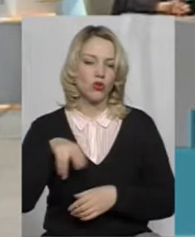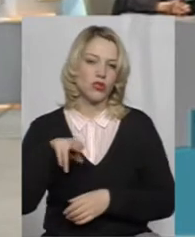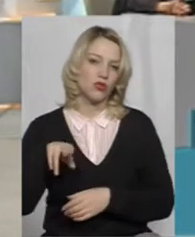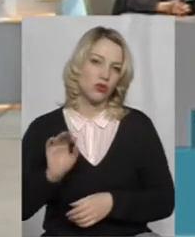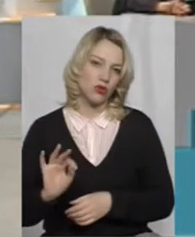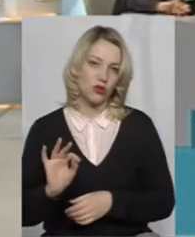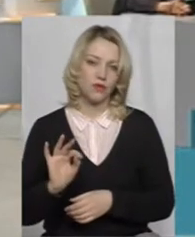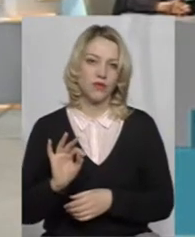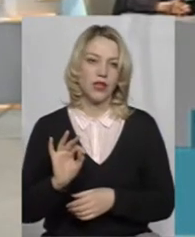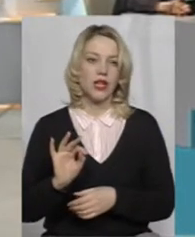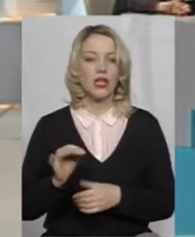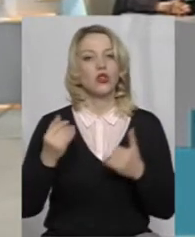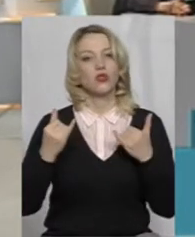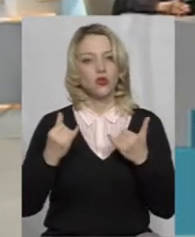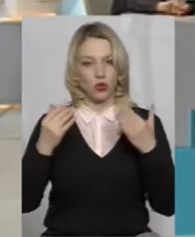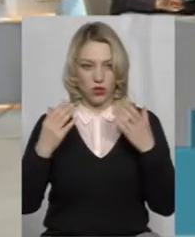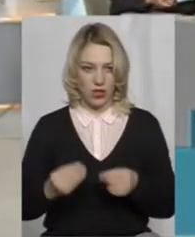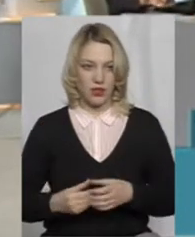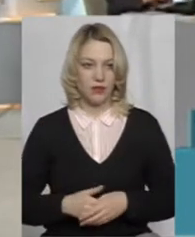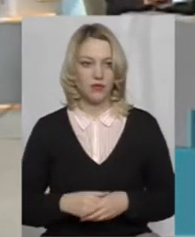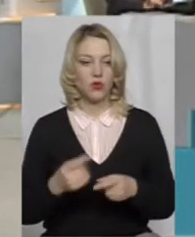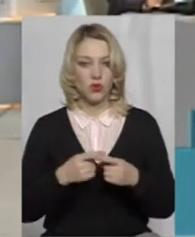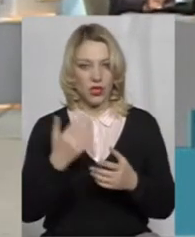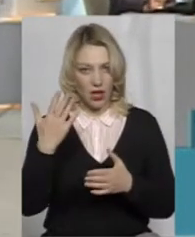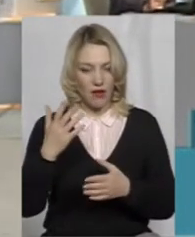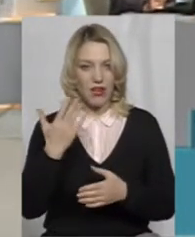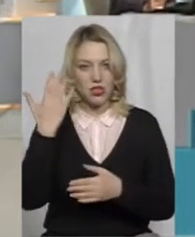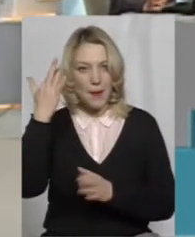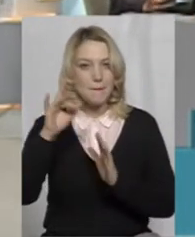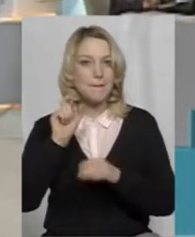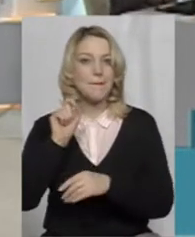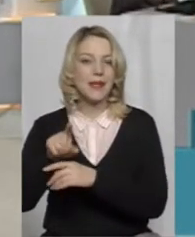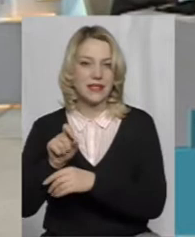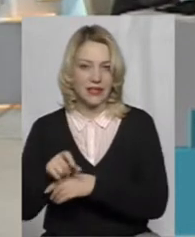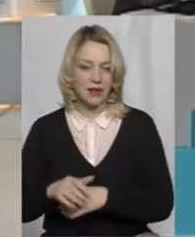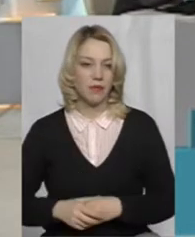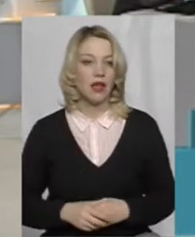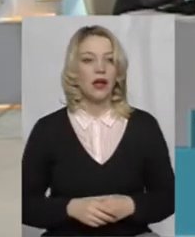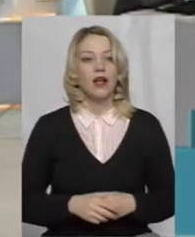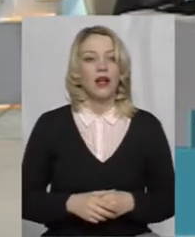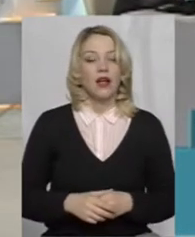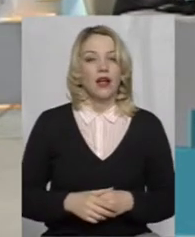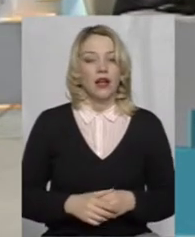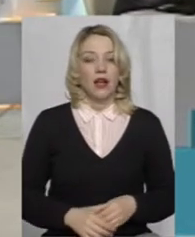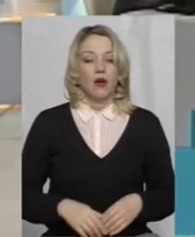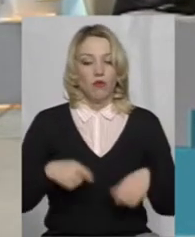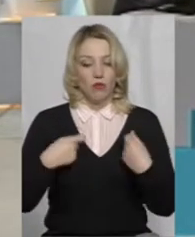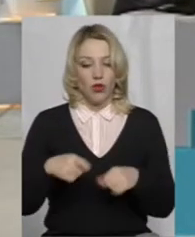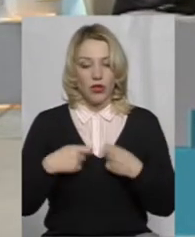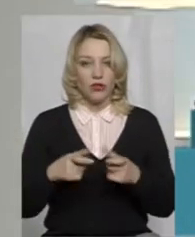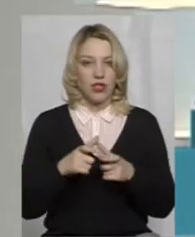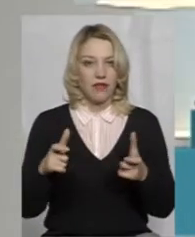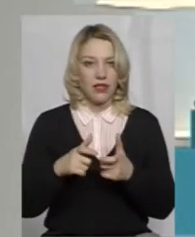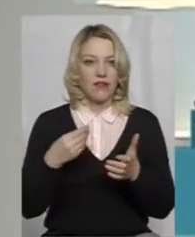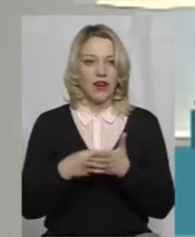сьогодення. Ну, це така місія. Продаються квитки. До речі, вартість